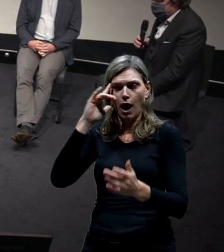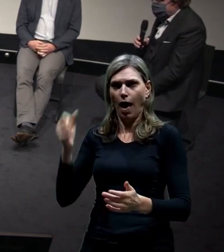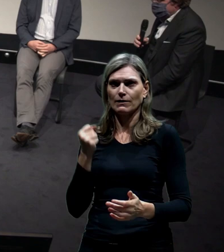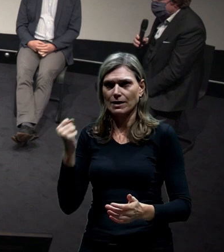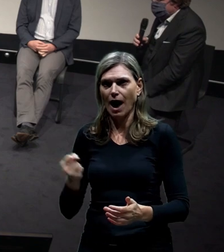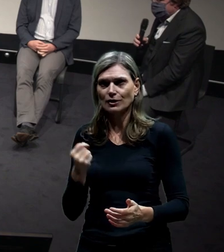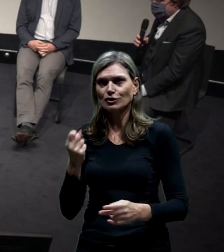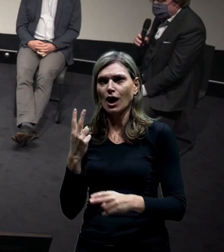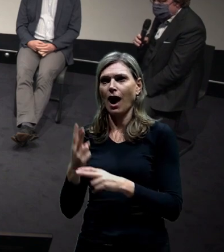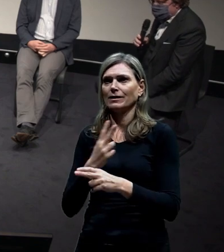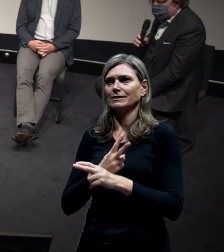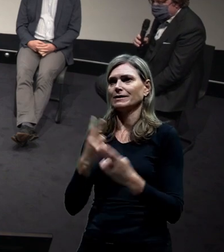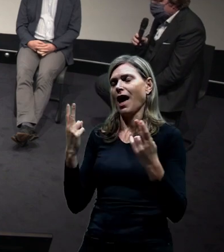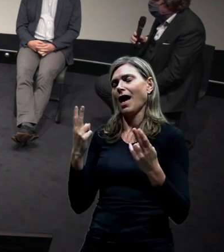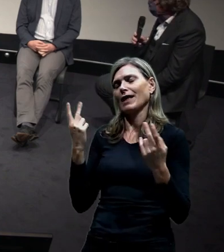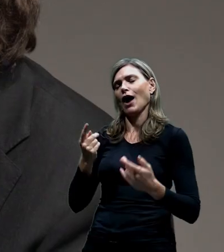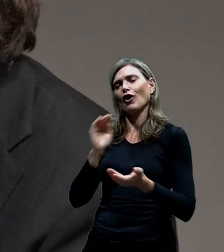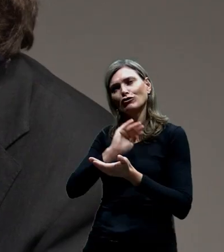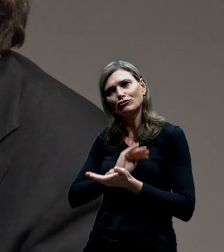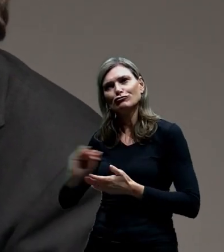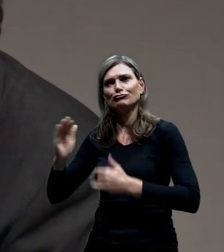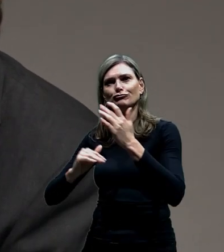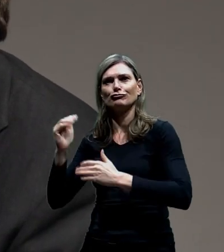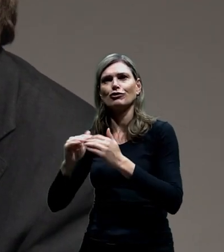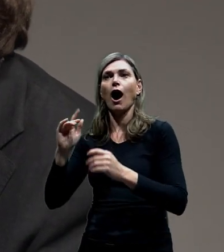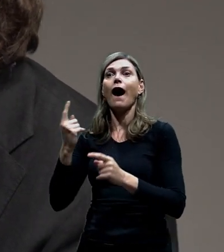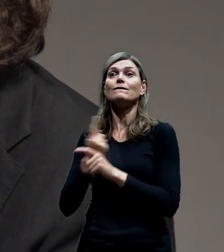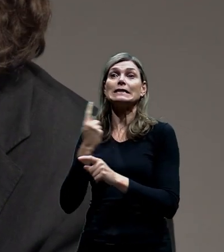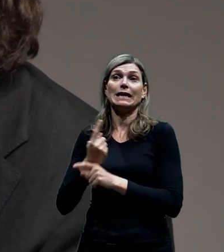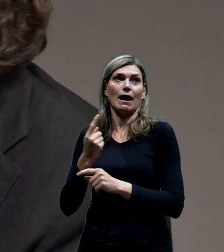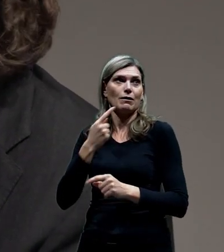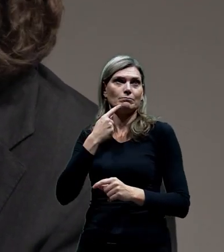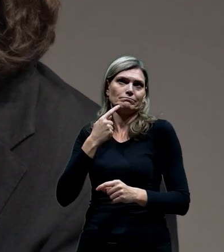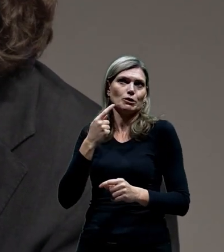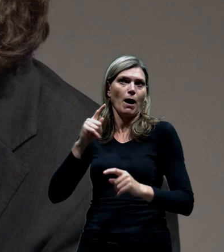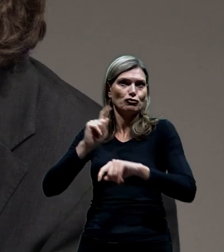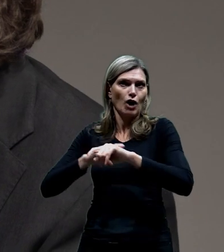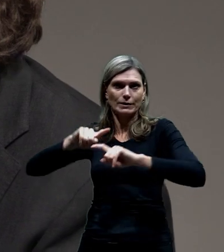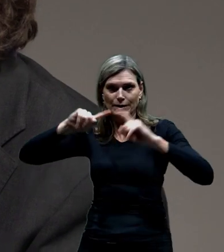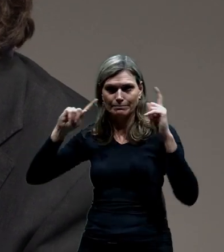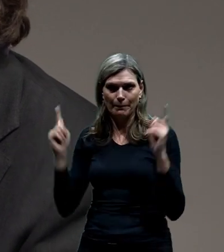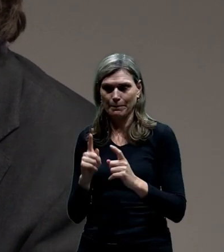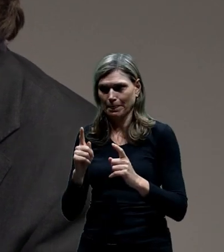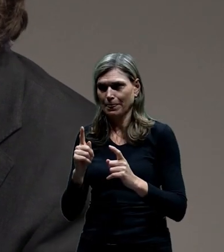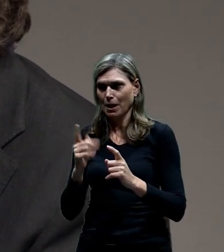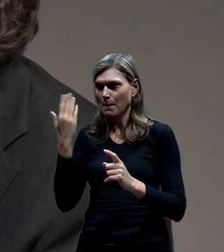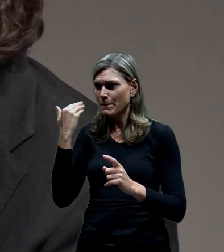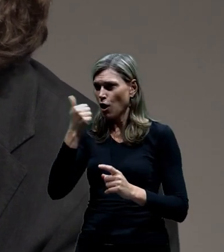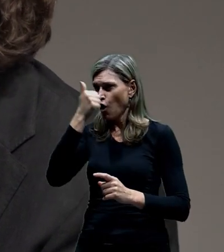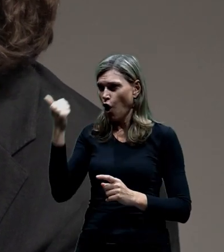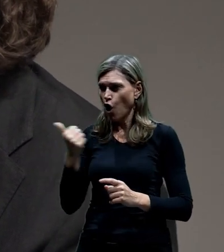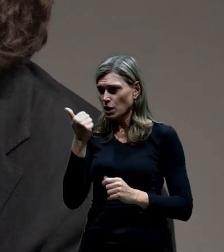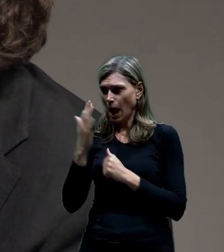A stát mu to dáli pan krátí ještě o 15 minut, asi za 2 roky. Dneska je to hodina 15, bylo to hodina 3